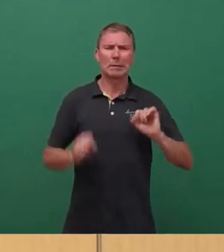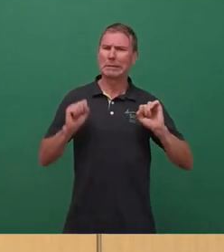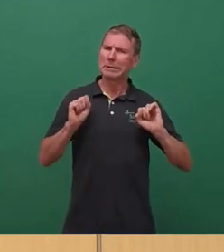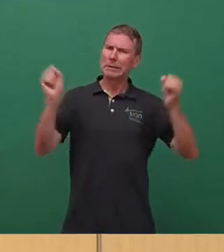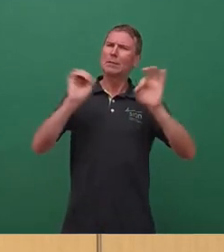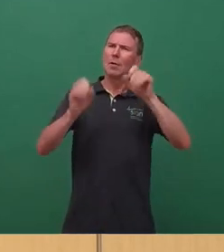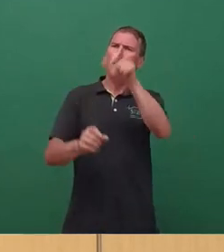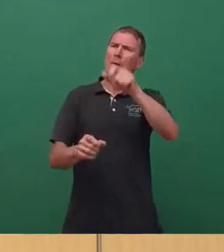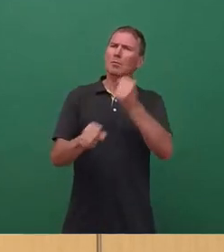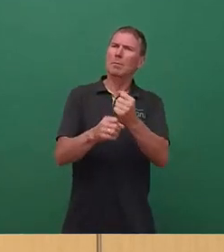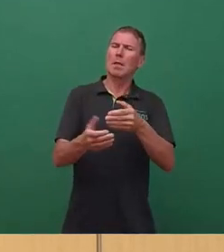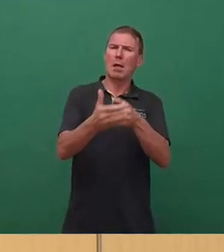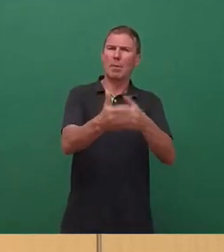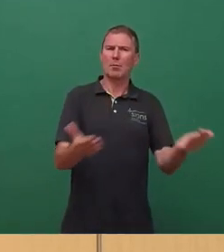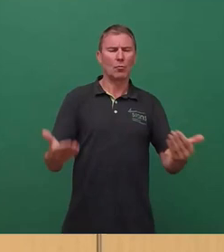Benachteiligung.